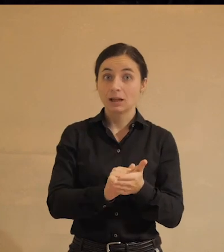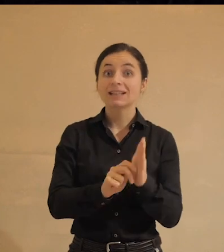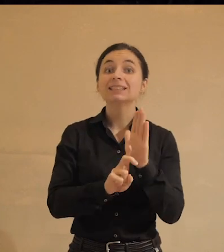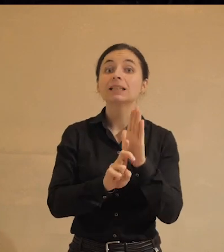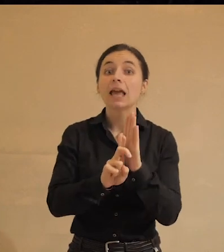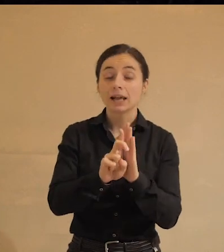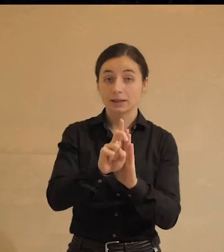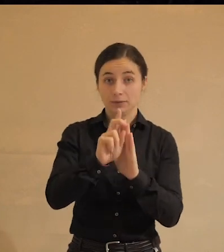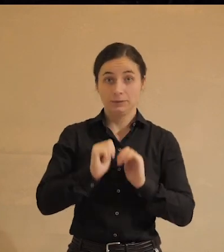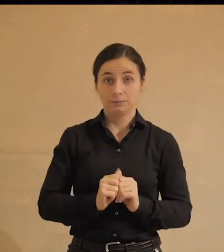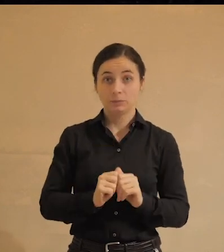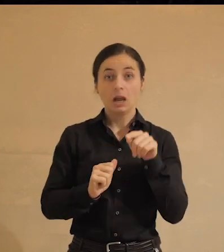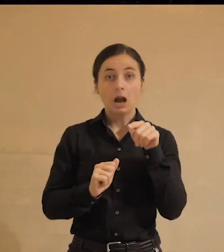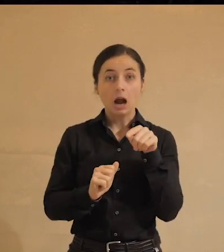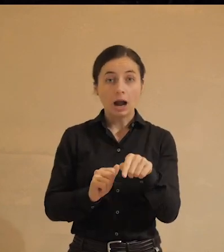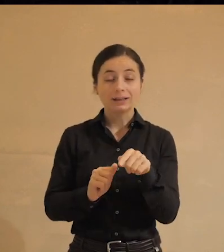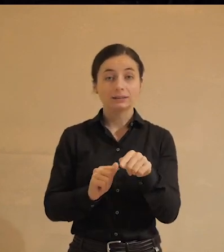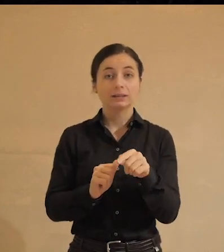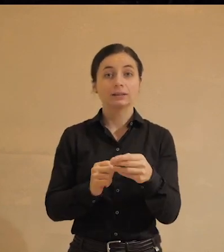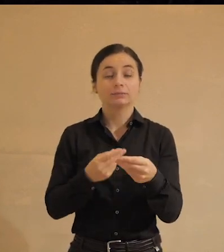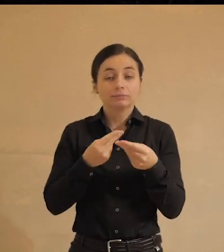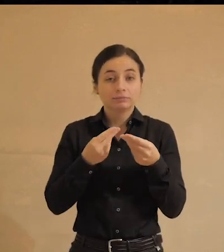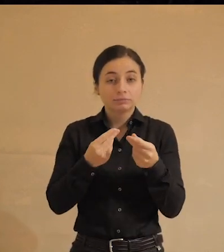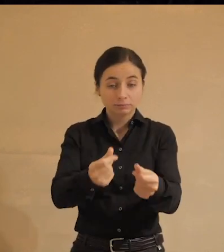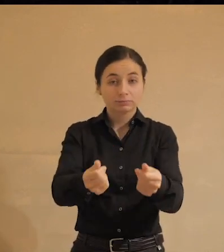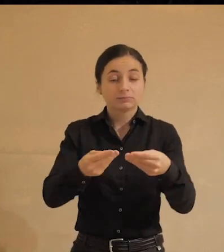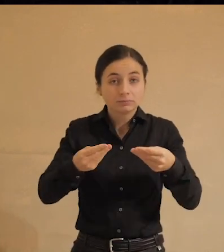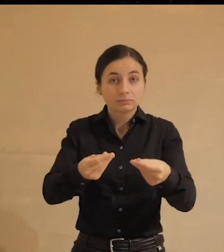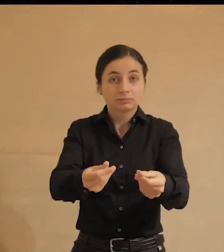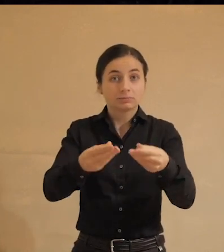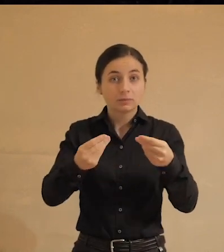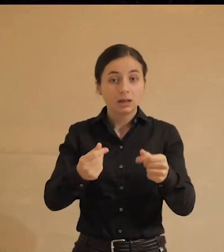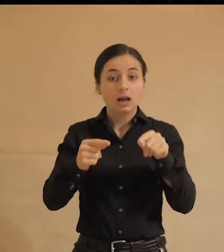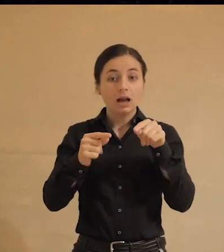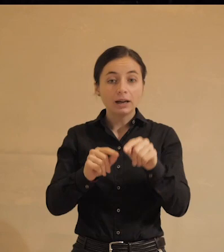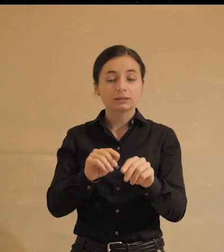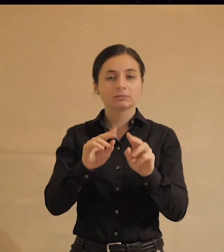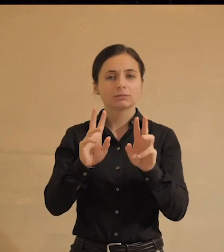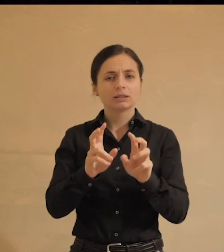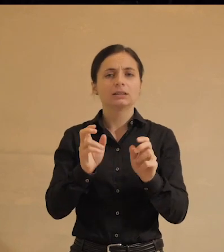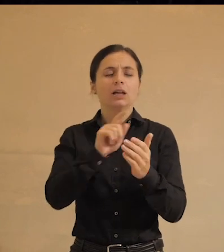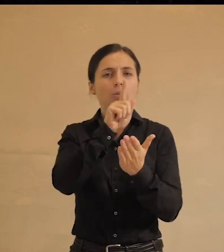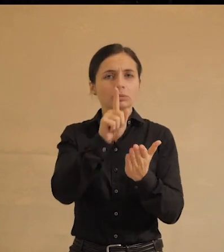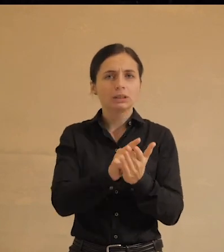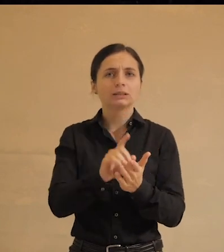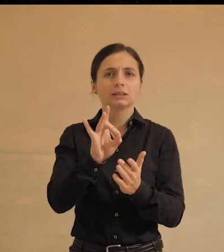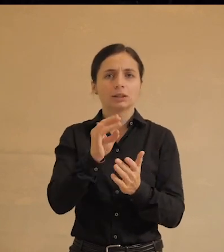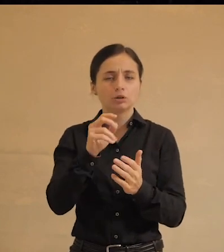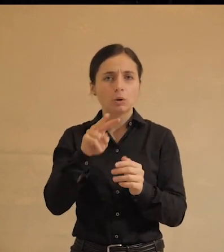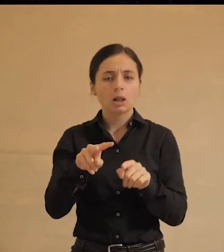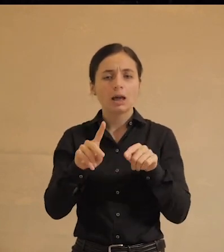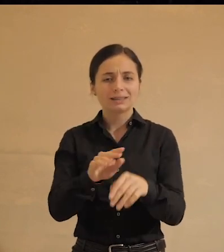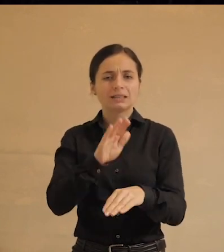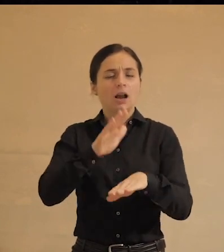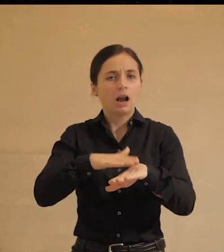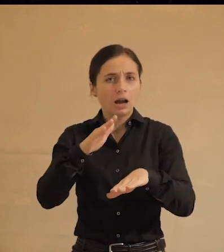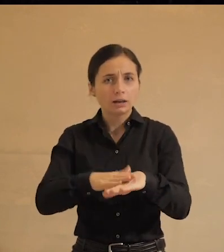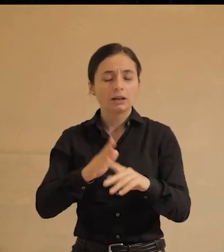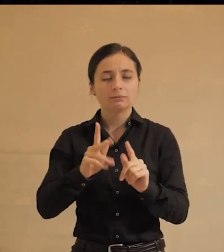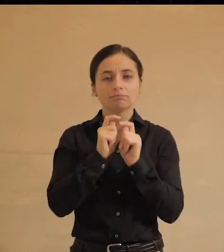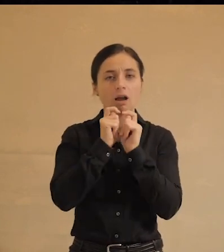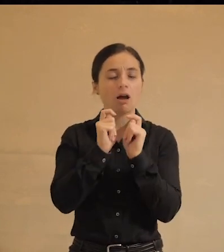церкви. Они индоктренировали, начиная с рождения, они предписывали обязательные ритуалы, они карали, они